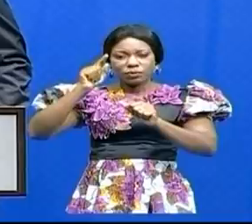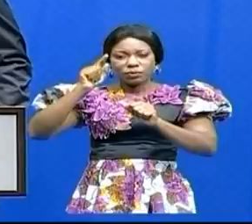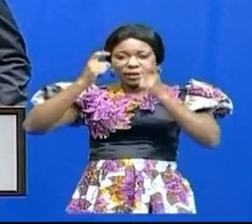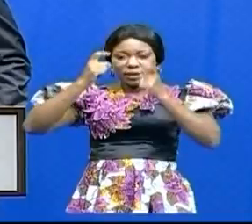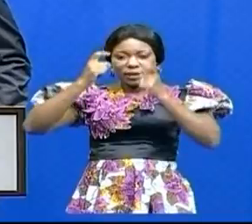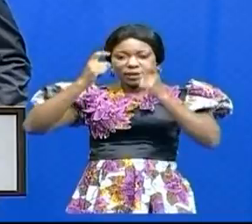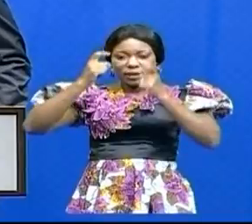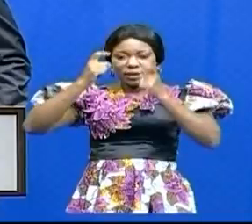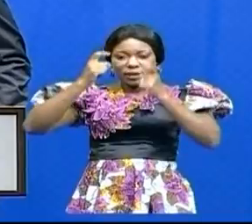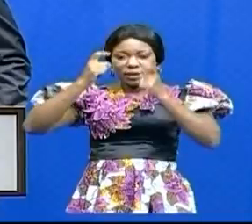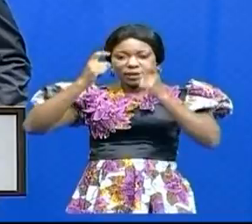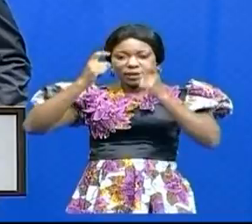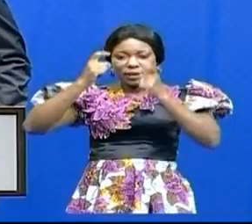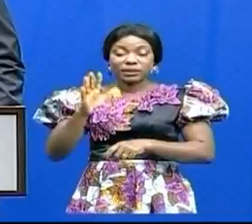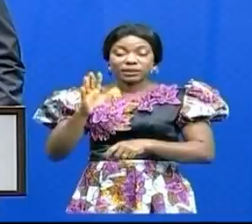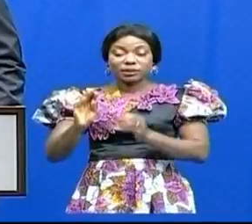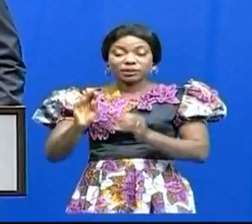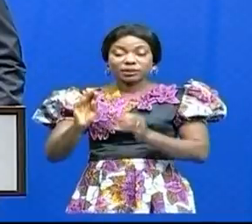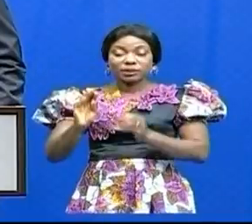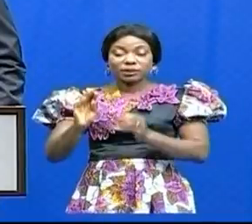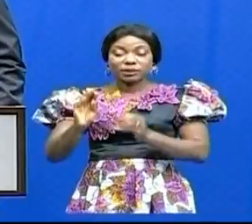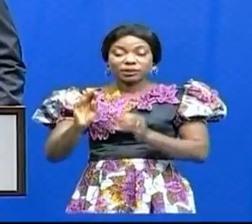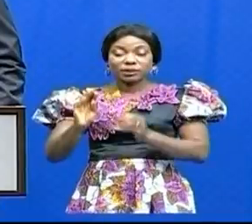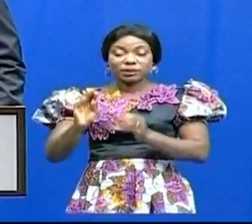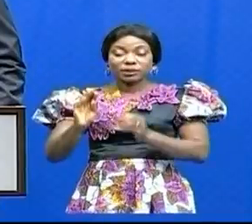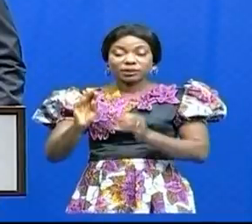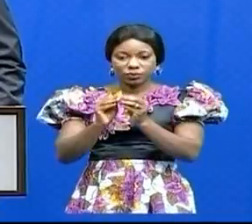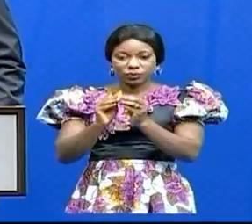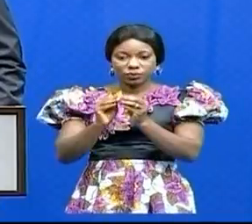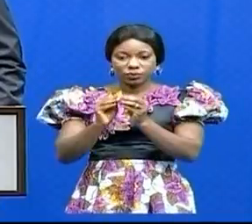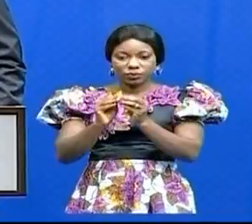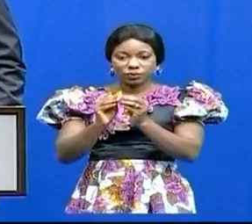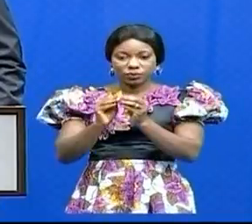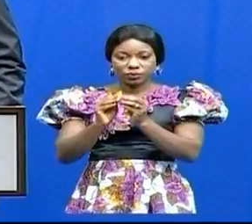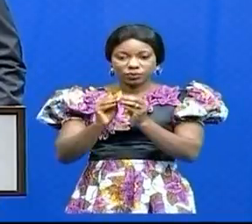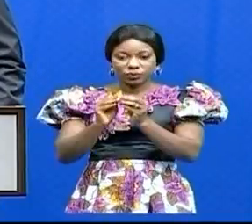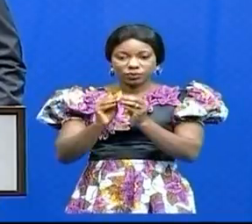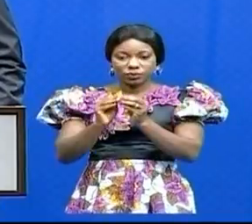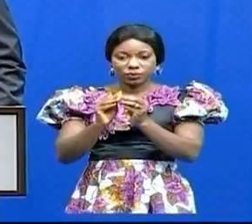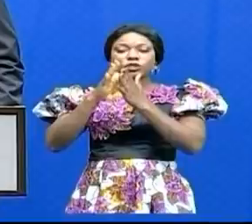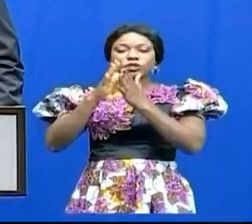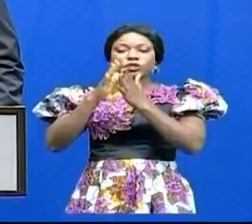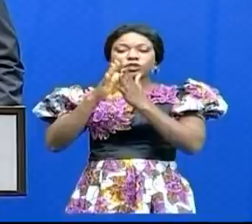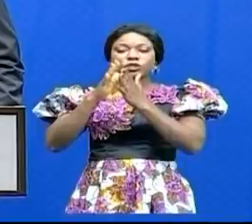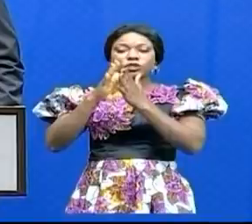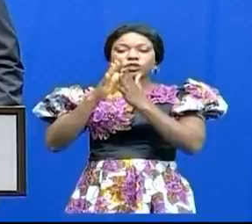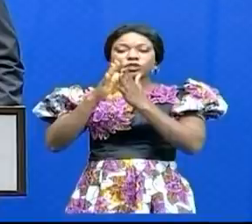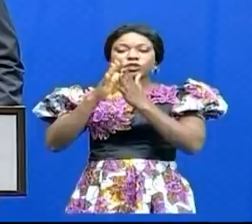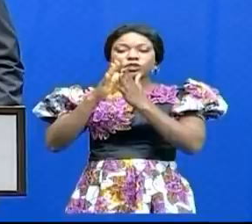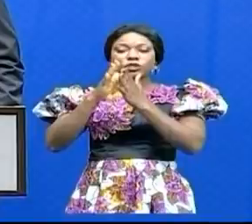45e réunion tenue le vendredi 18 mars 2022.